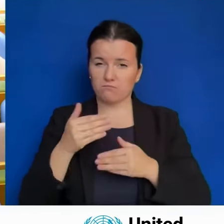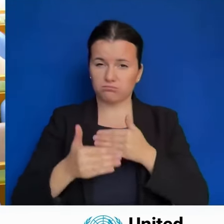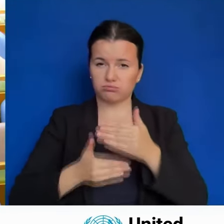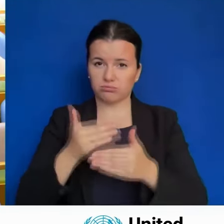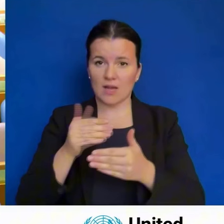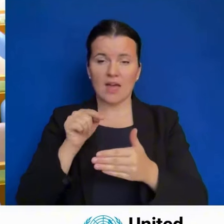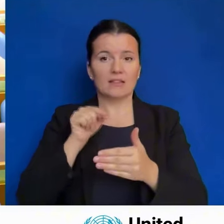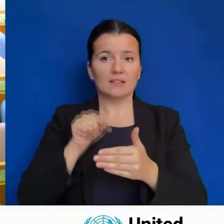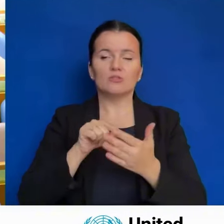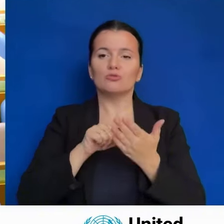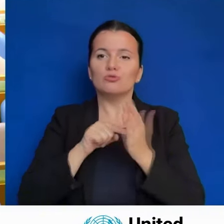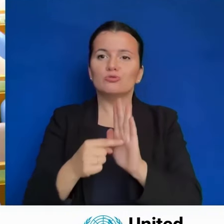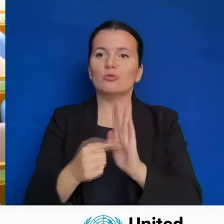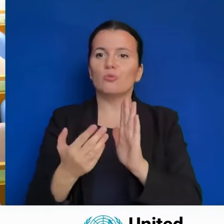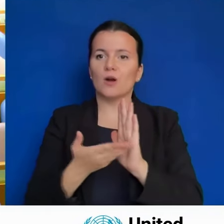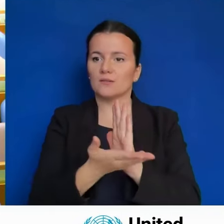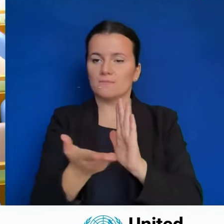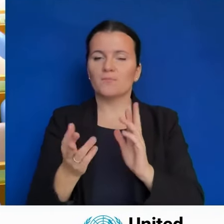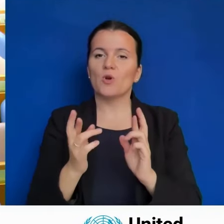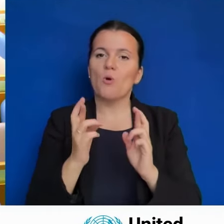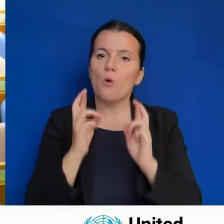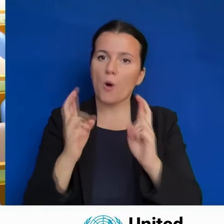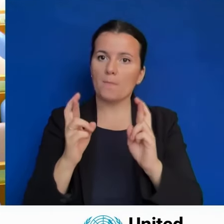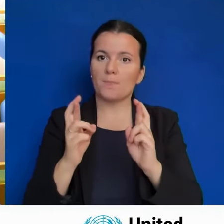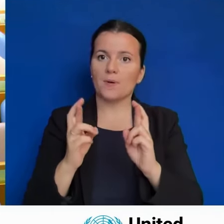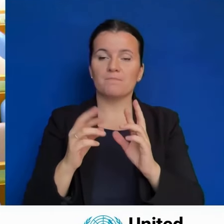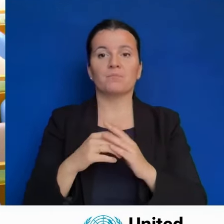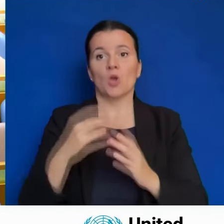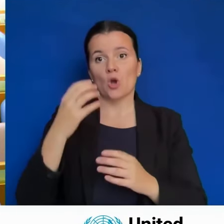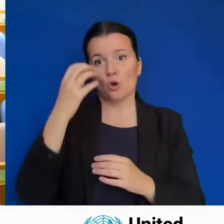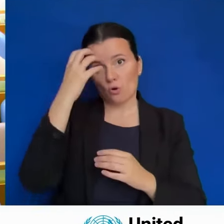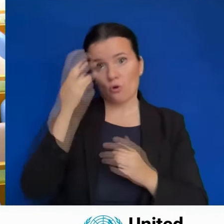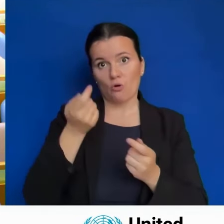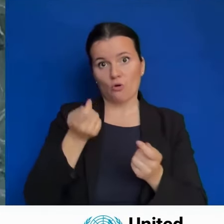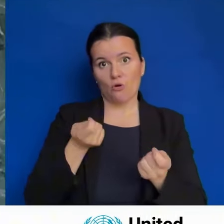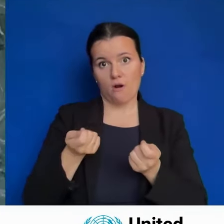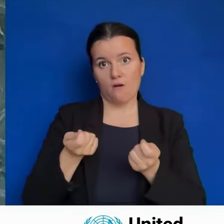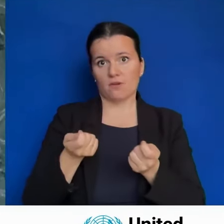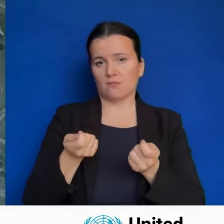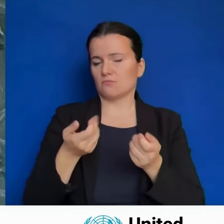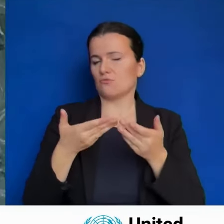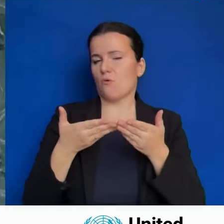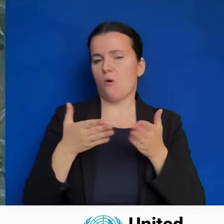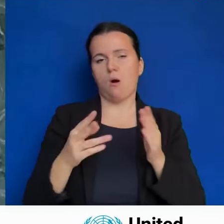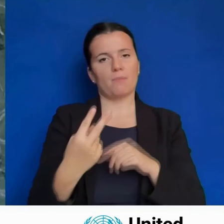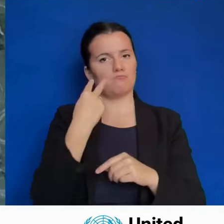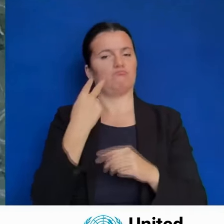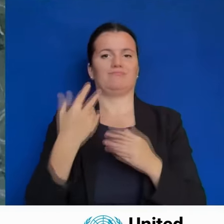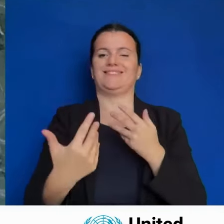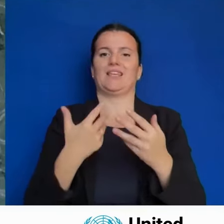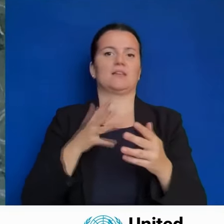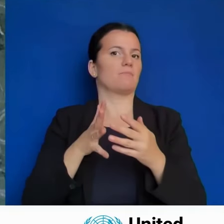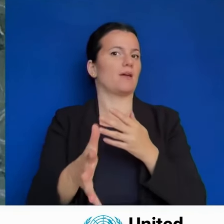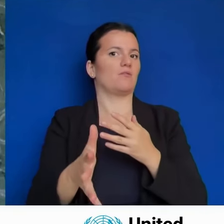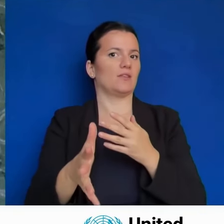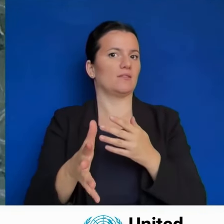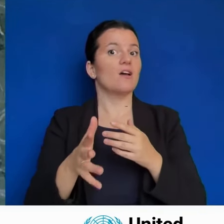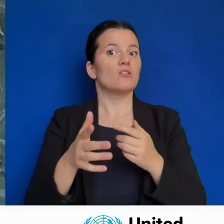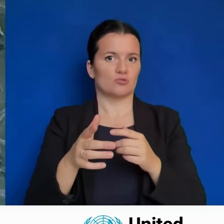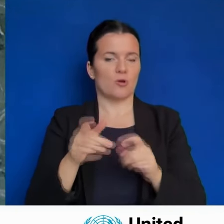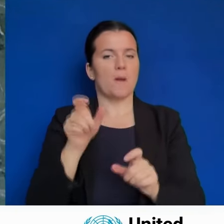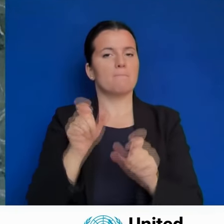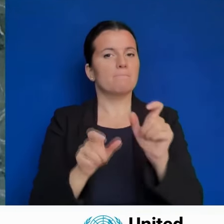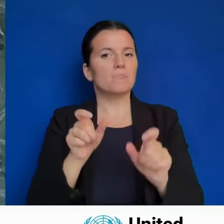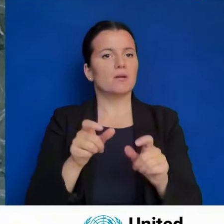responsable, renforçant ainsi la confiance entre les peuples et les dirigeants. Cet esprit de restauration